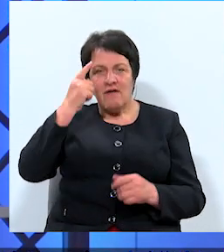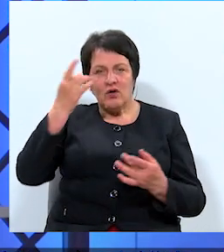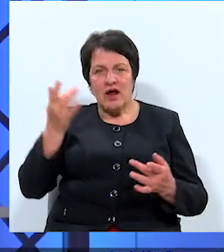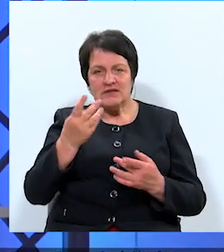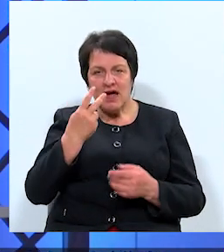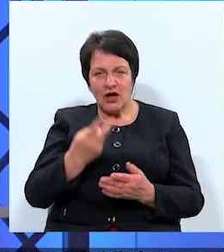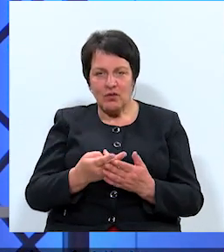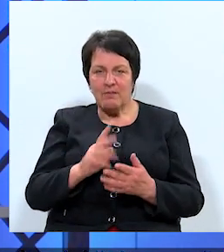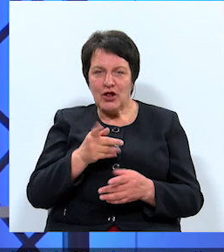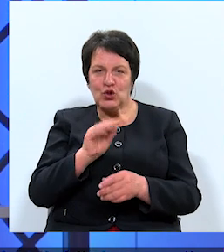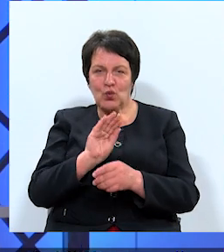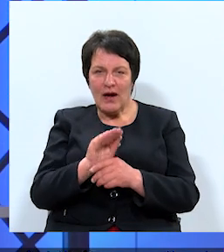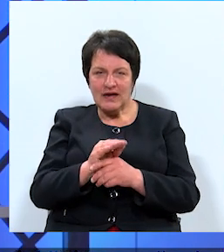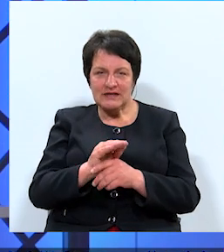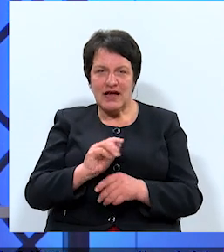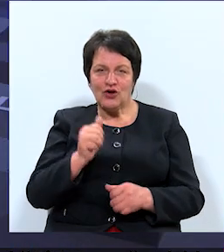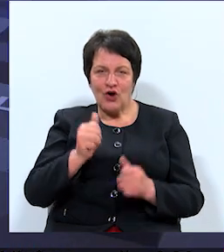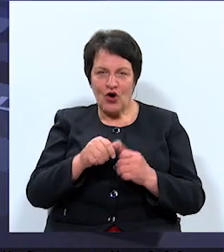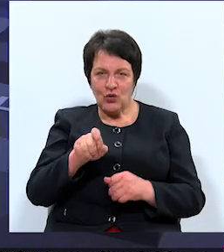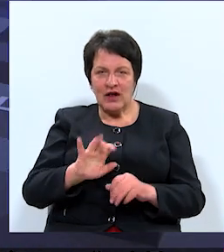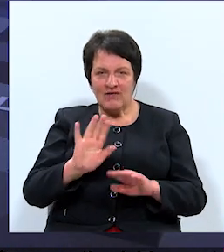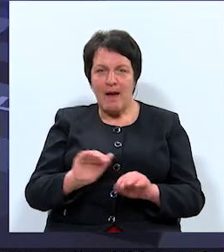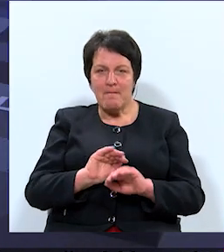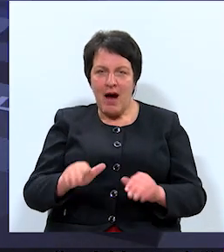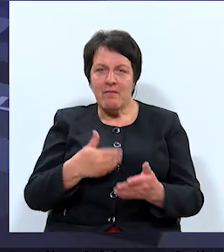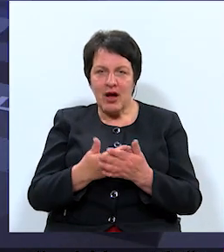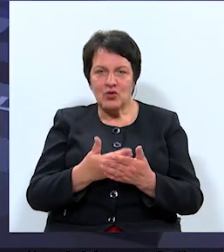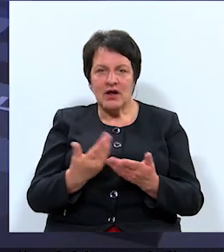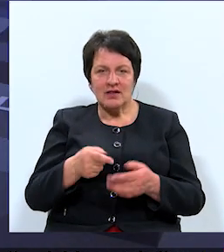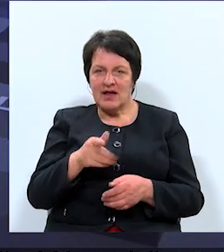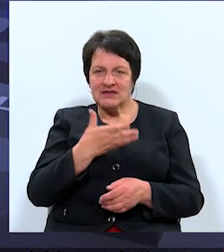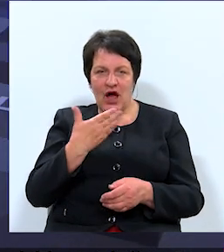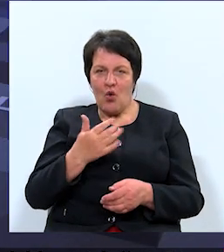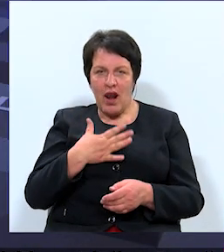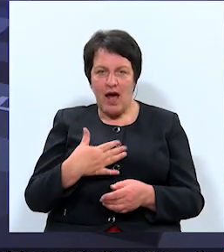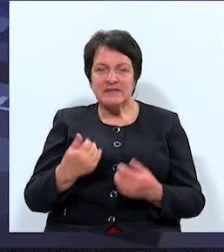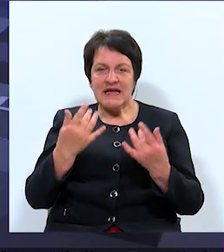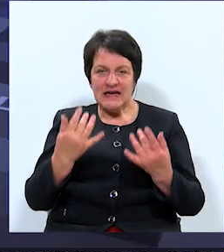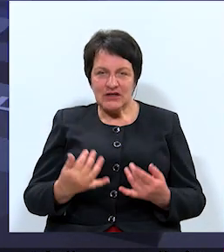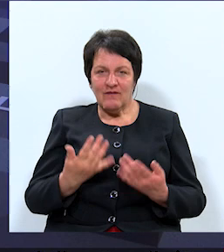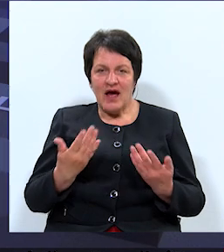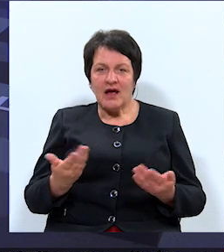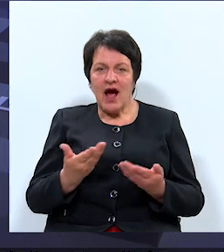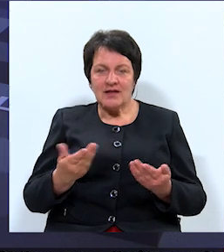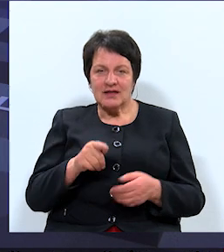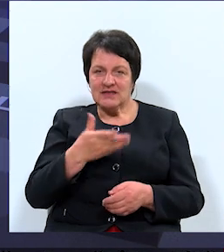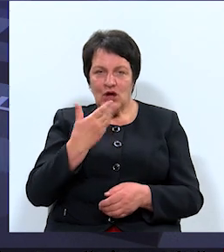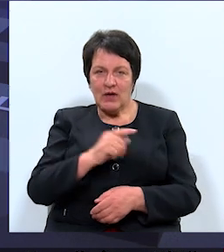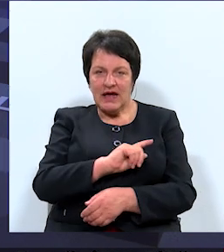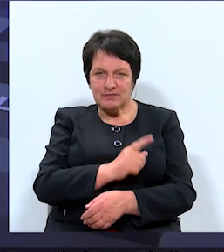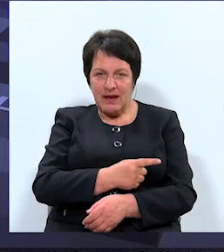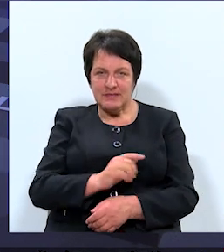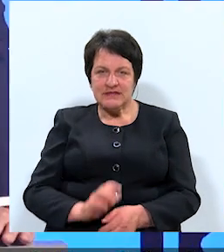bet nokritizēt konkurentu vai pamatot, kādēļ tas nav labs risinājums vai kādēļ tas nav iespējams. Kuram ir ko teikt? Lūdzu?